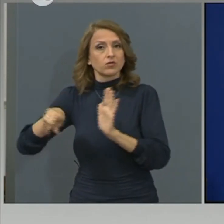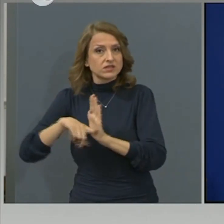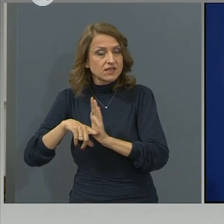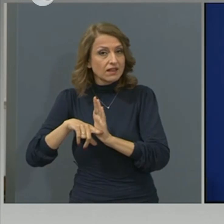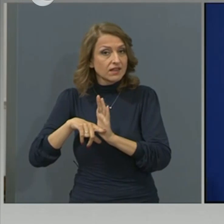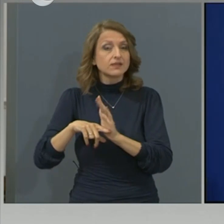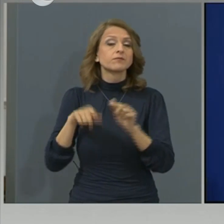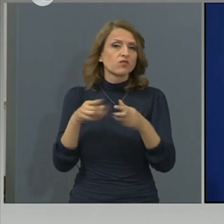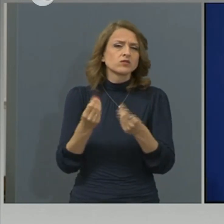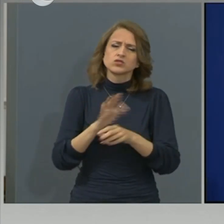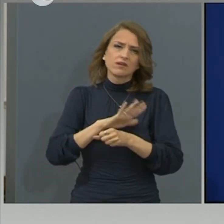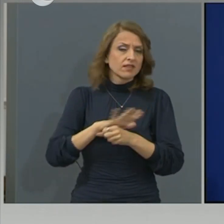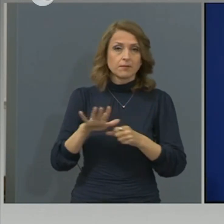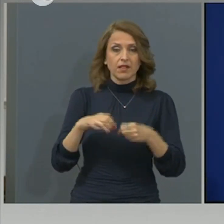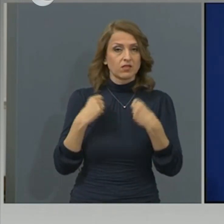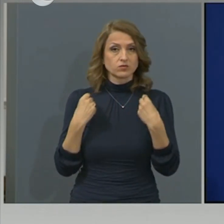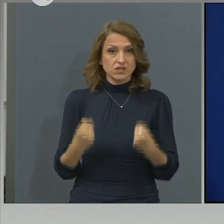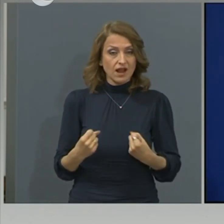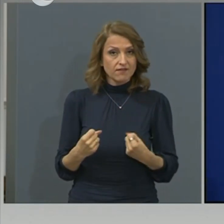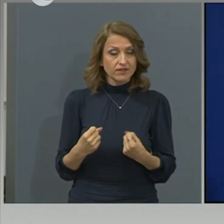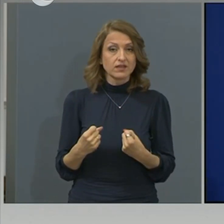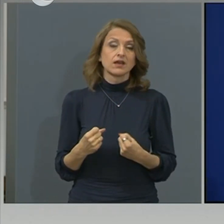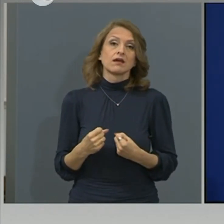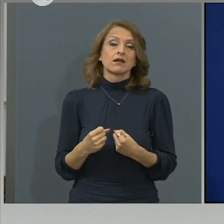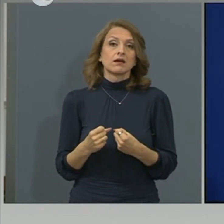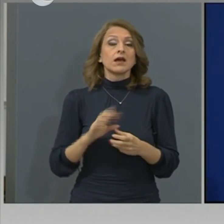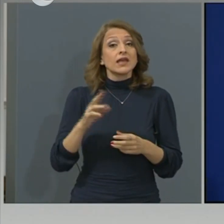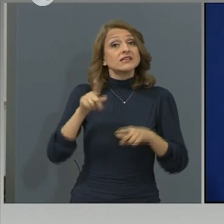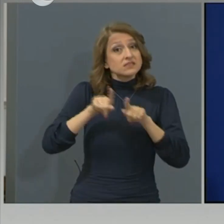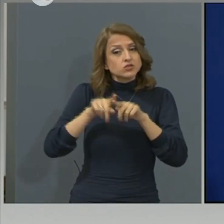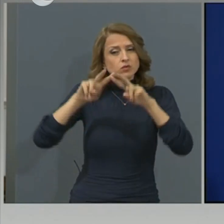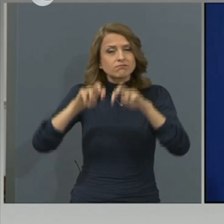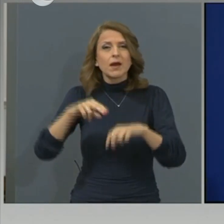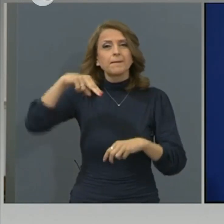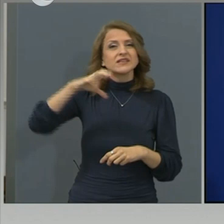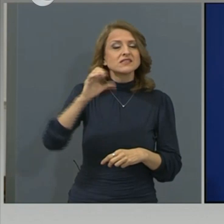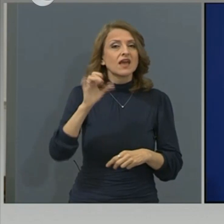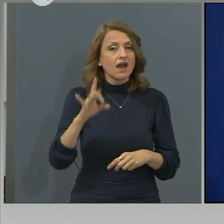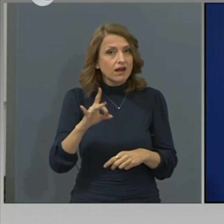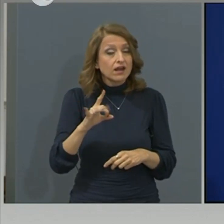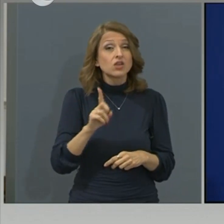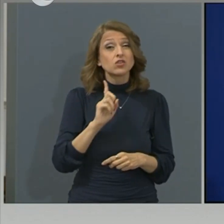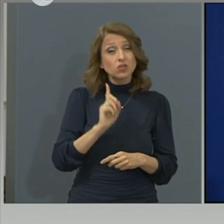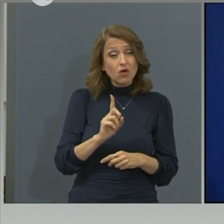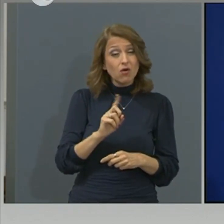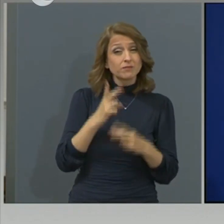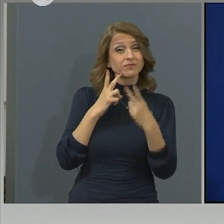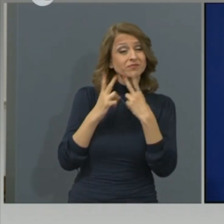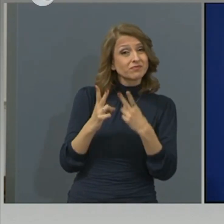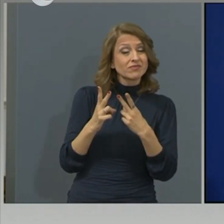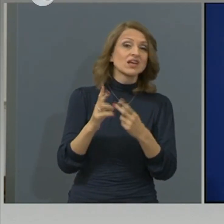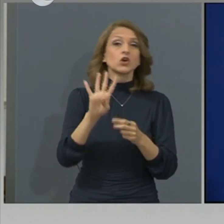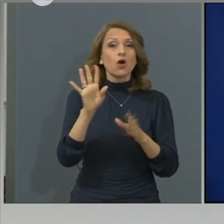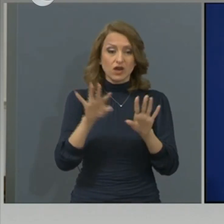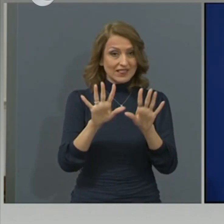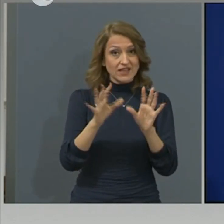т.е. са клинично здрави и санирани с ПСР методиката, но прави впечатление, че 4 дълго време се